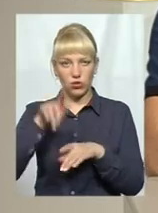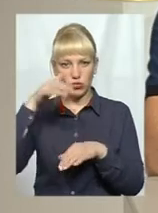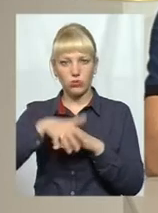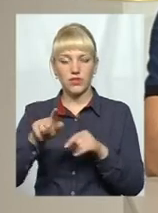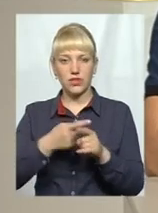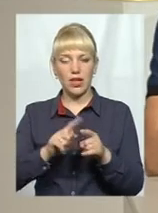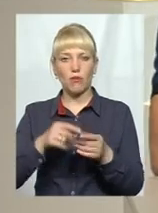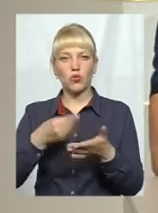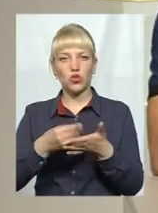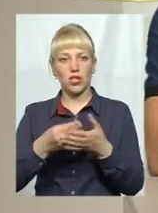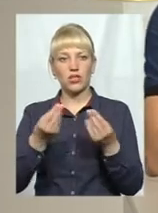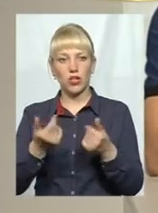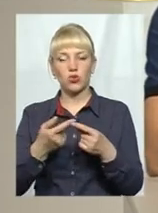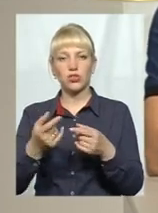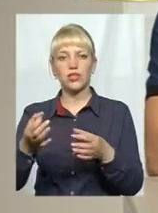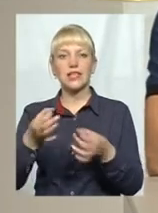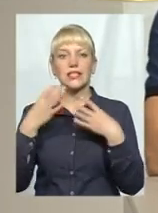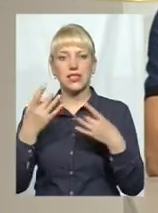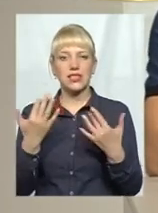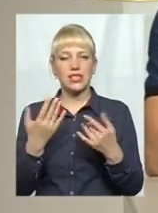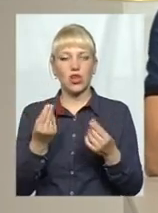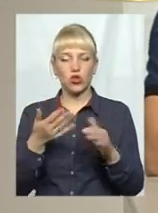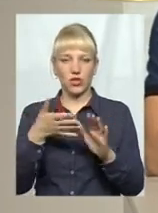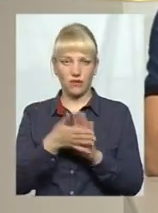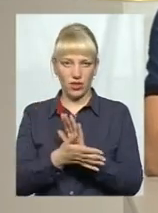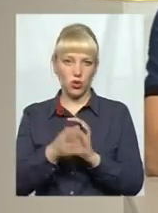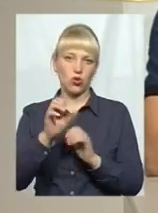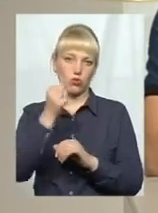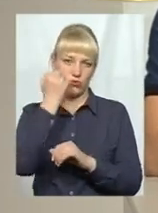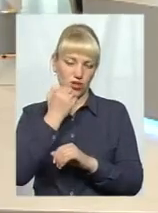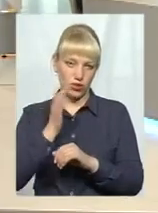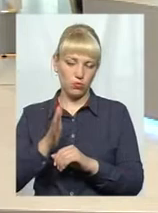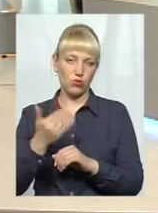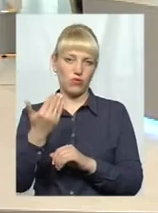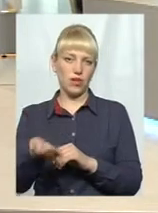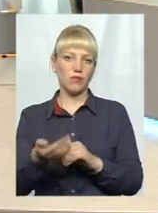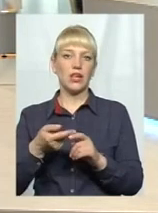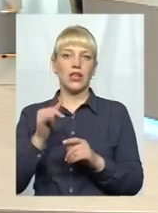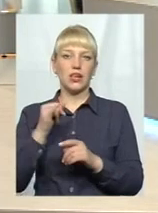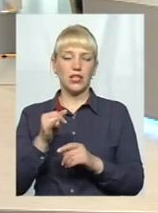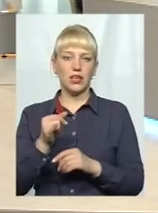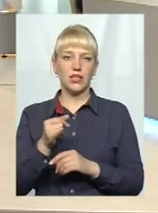Якщо можете сказати, скільки грошей витратили, то буду лише вдячний. І